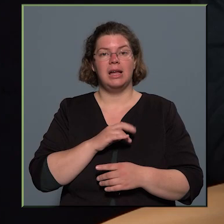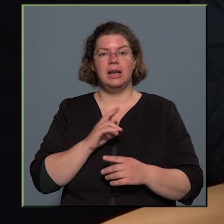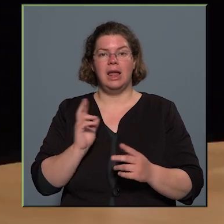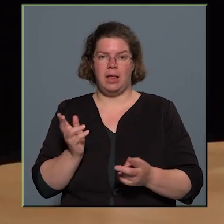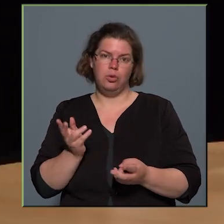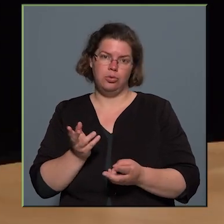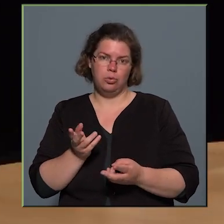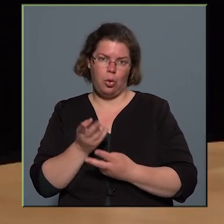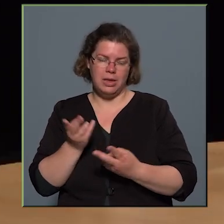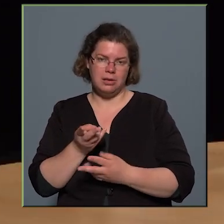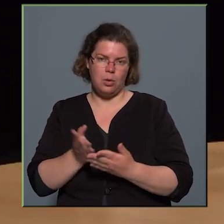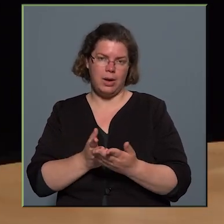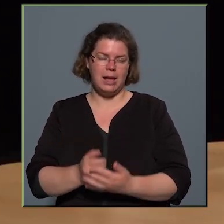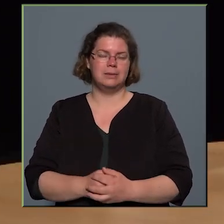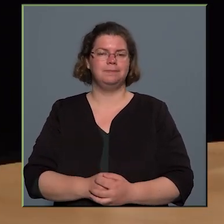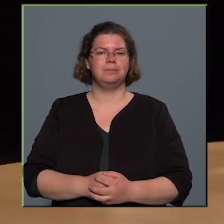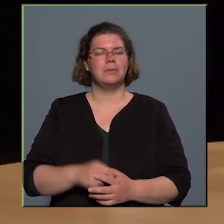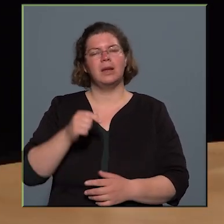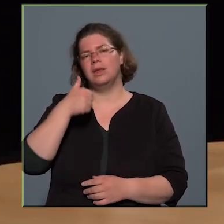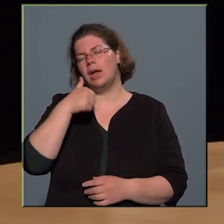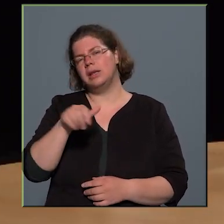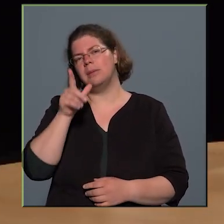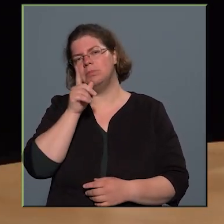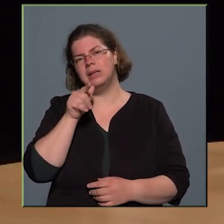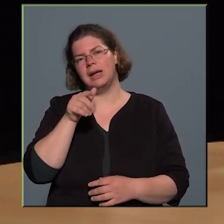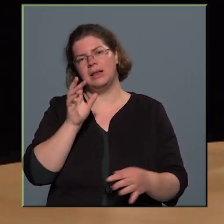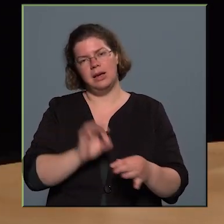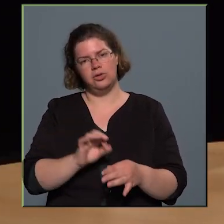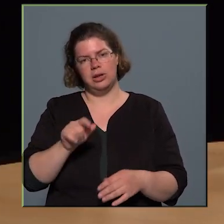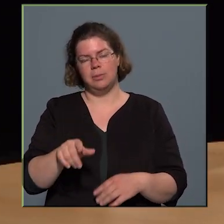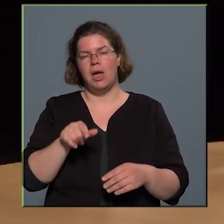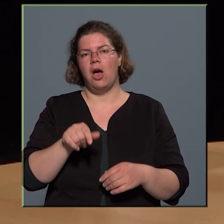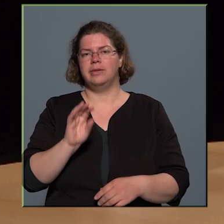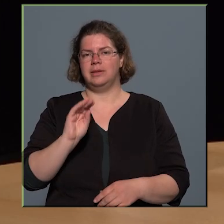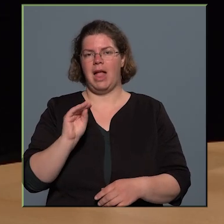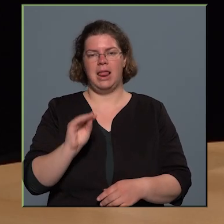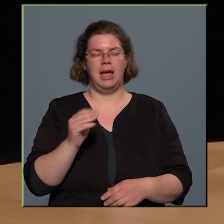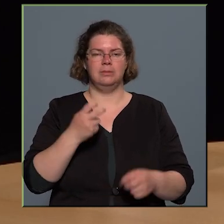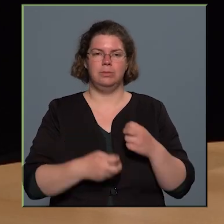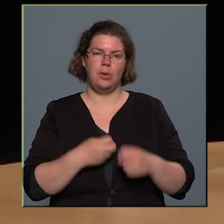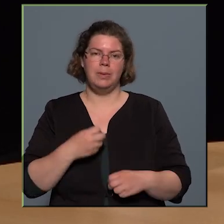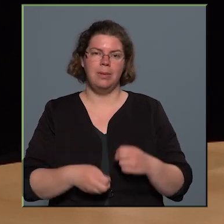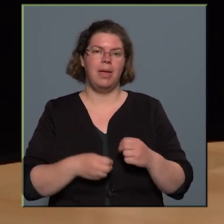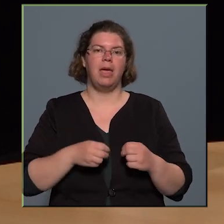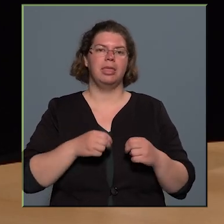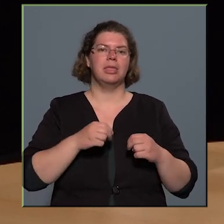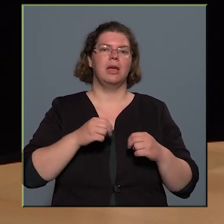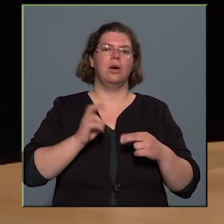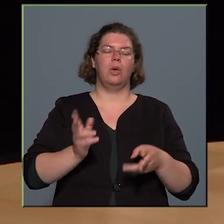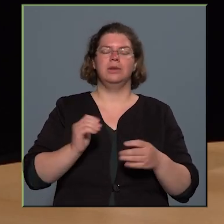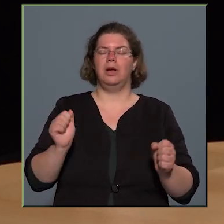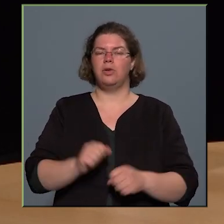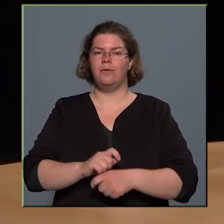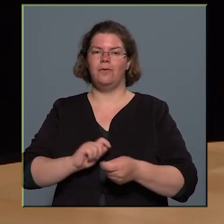szolgálna. Itt a népliget esetében az jelent például problémát, hogy nagyon-nagyon változatos